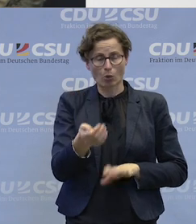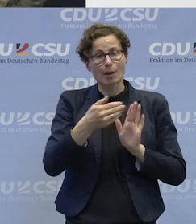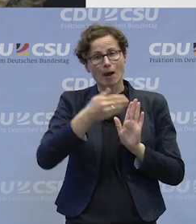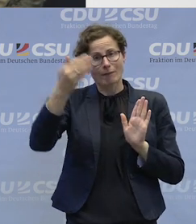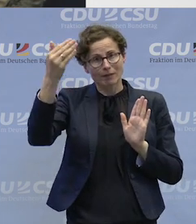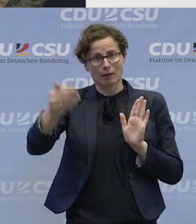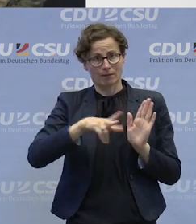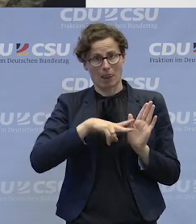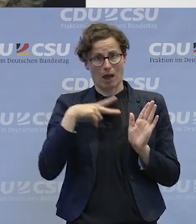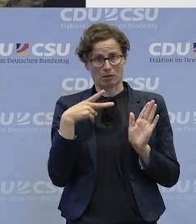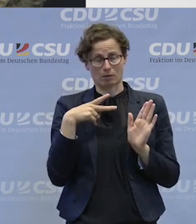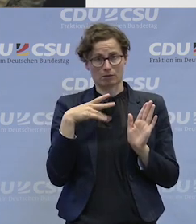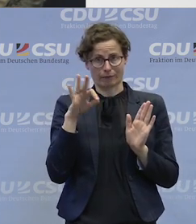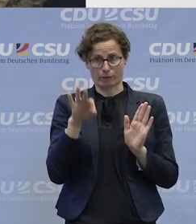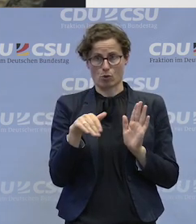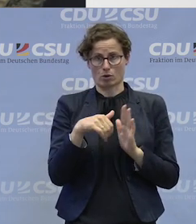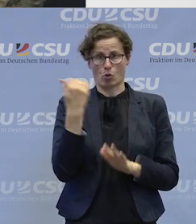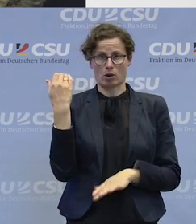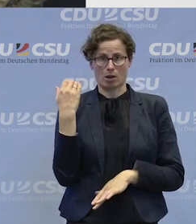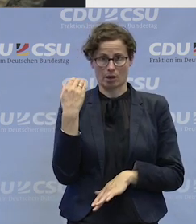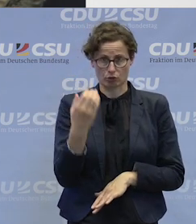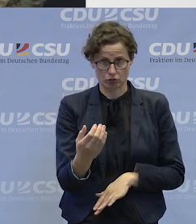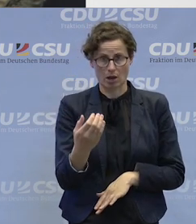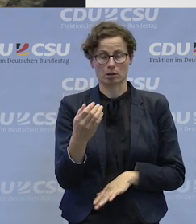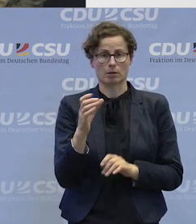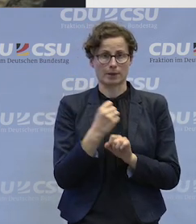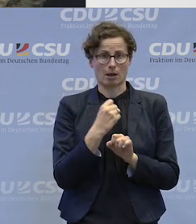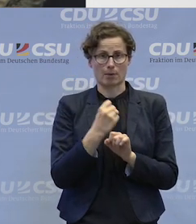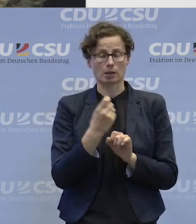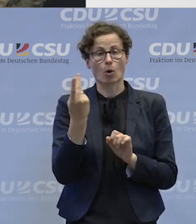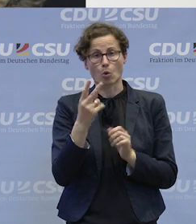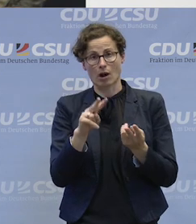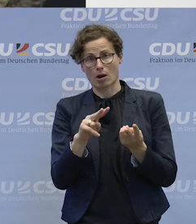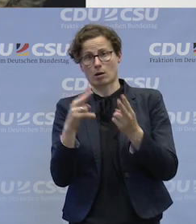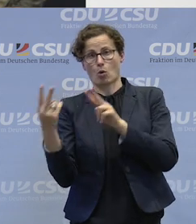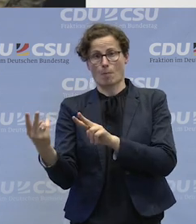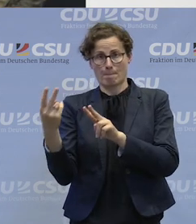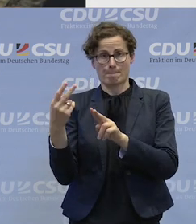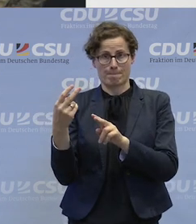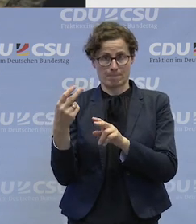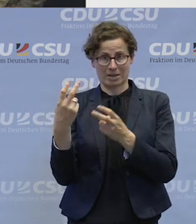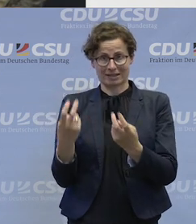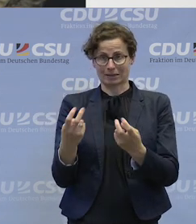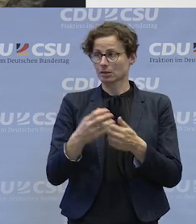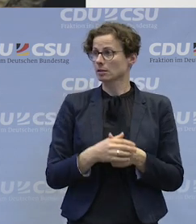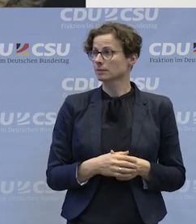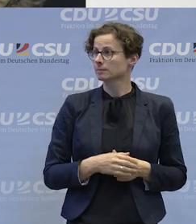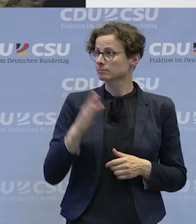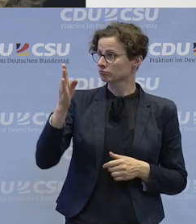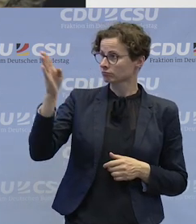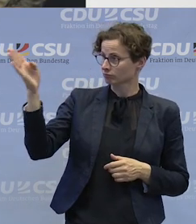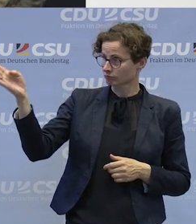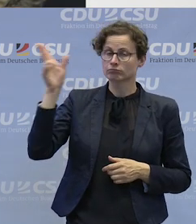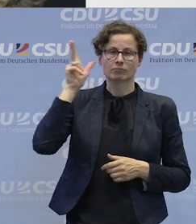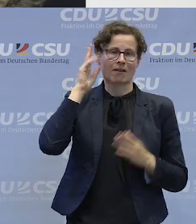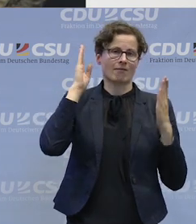für Arbeit für den neu eingestellten Mitarbeiter oder umgesetzten Mitarbeiter gewährt? Da fragen wir doch